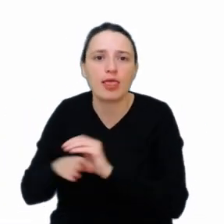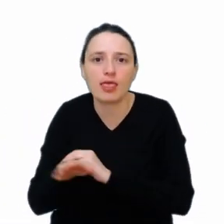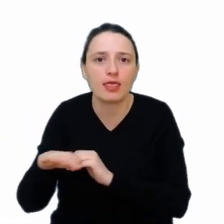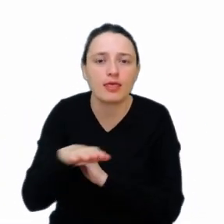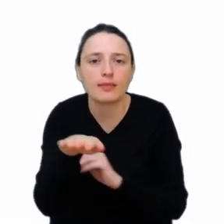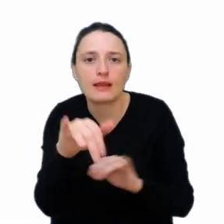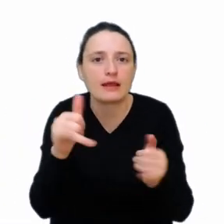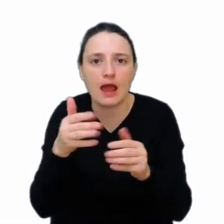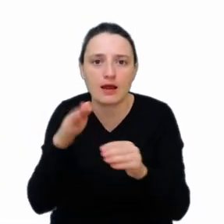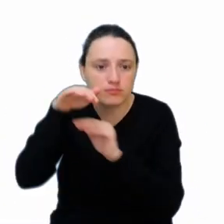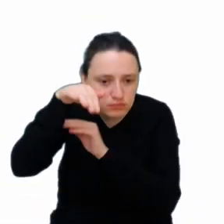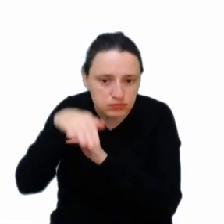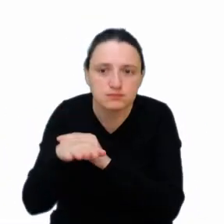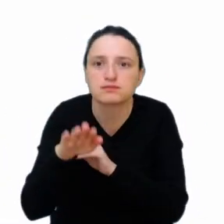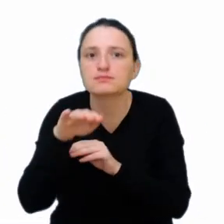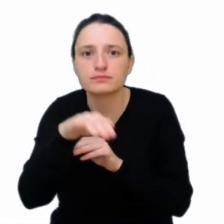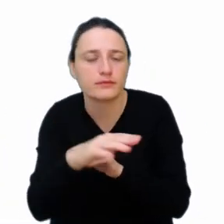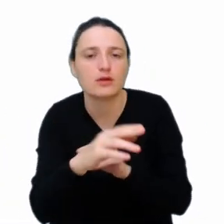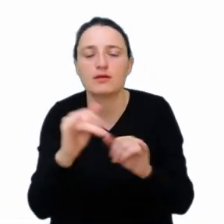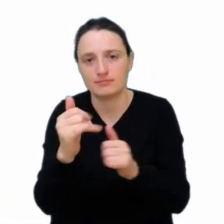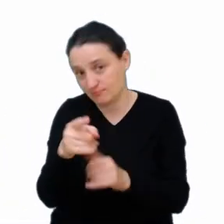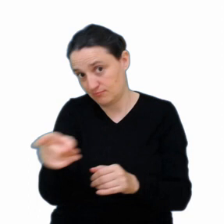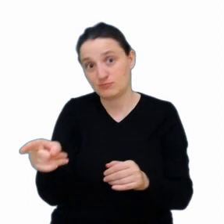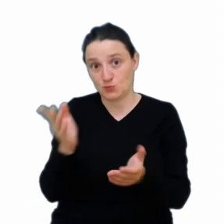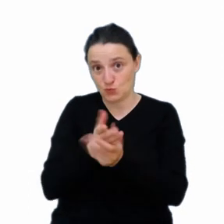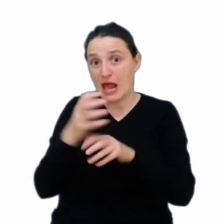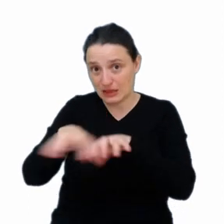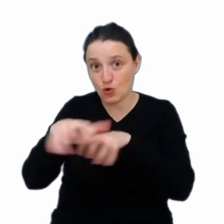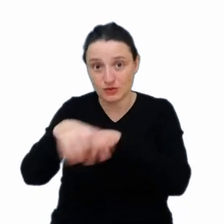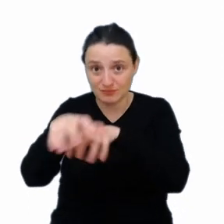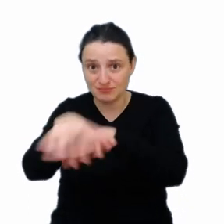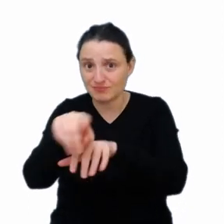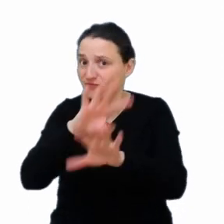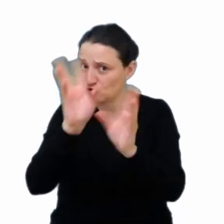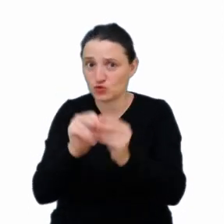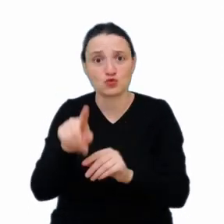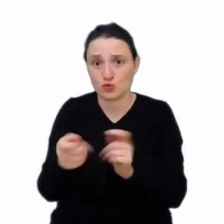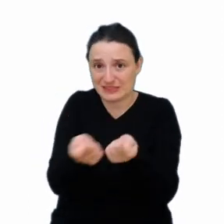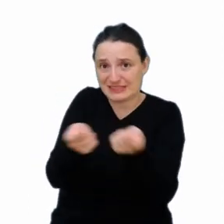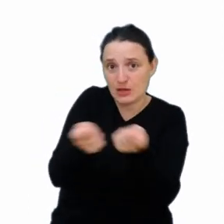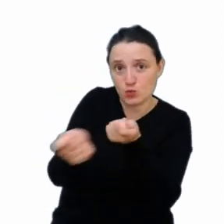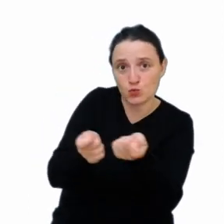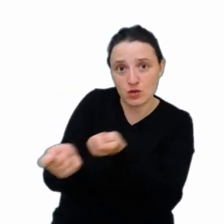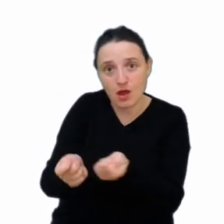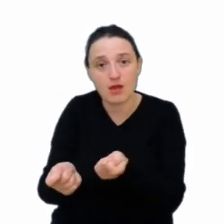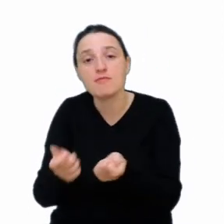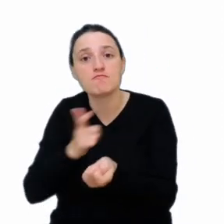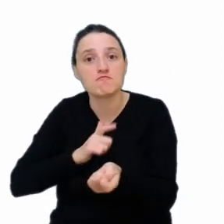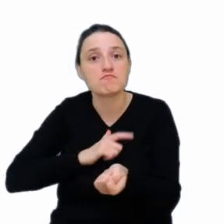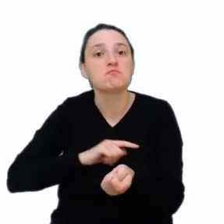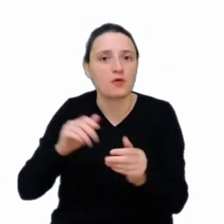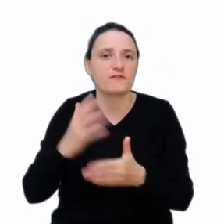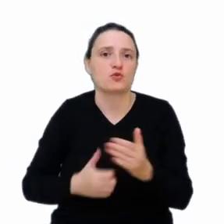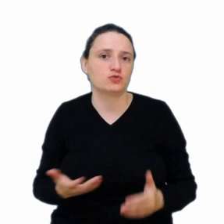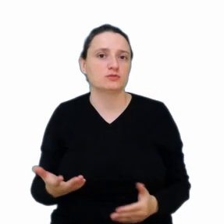trajektorię przyjąć, na co uważać i tak dalej. Wszystkie te algorytmy, które służą właśnie do sterowania, możemy też tutaj wykorzystywać.